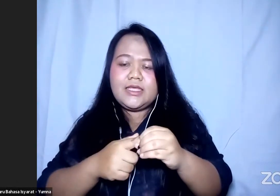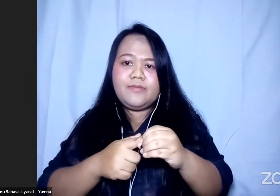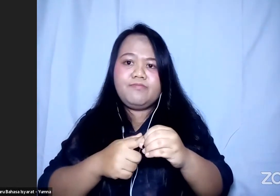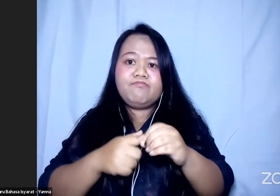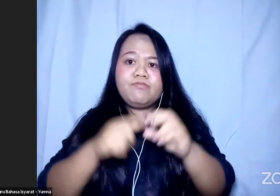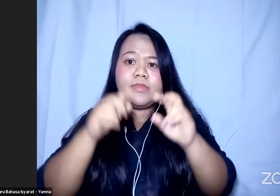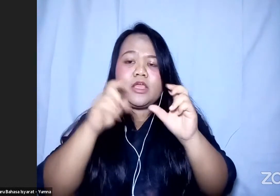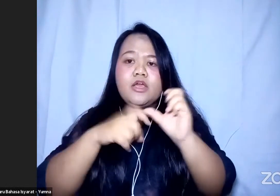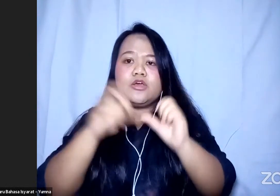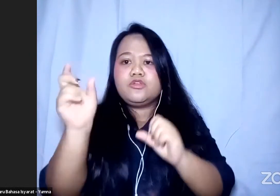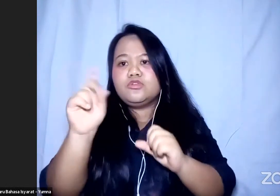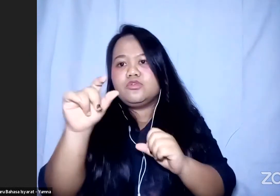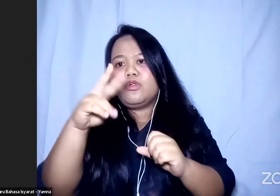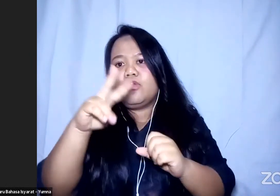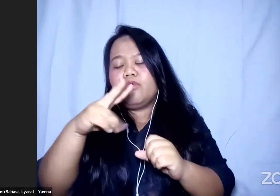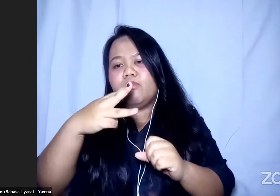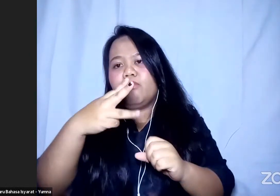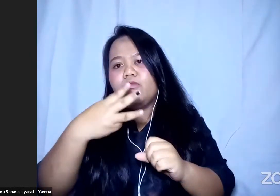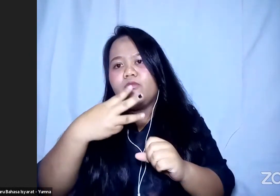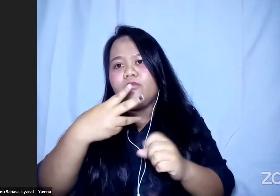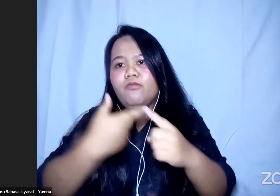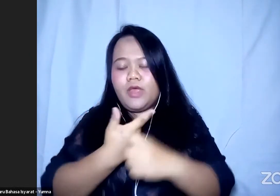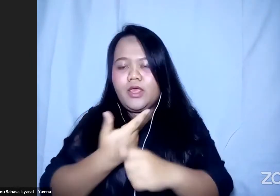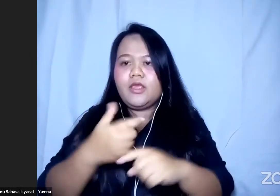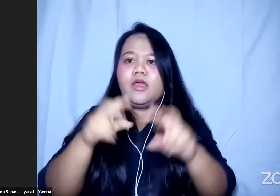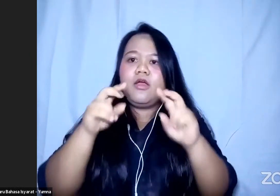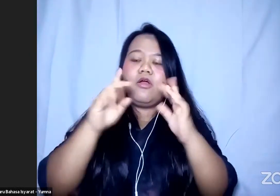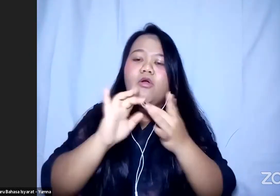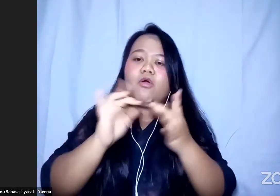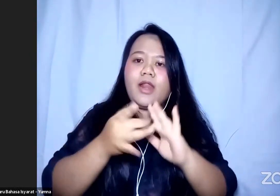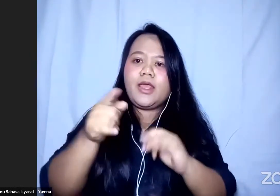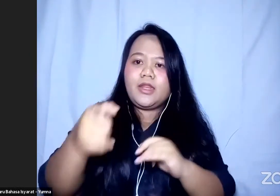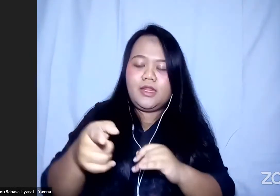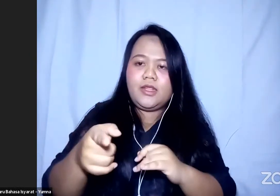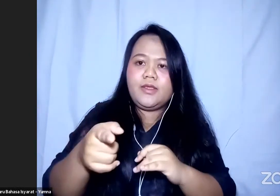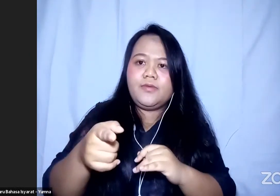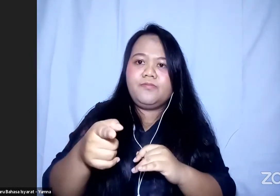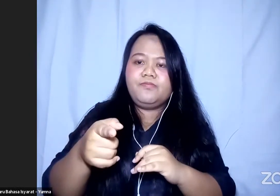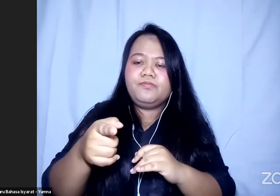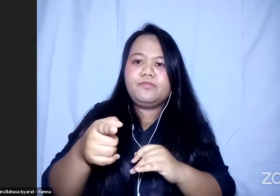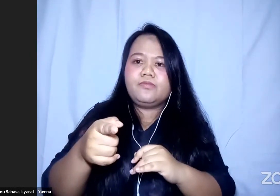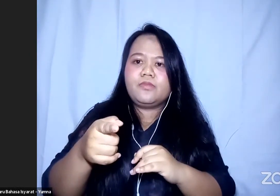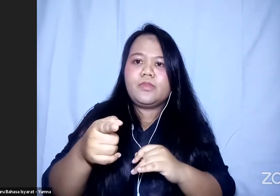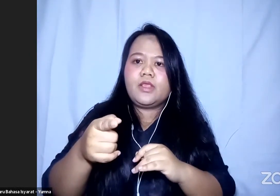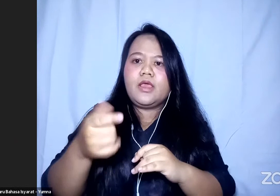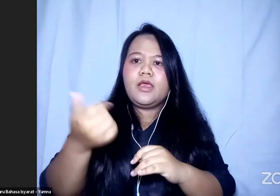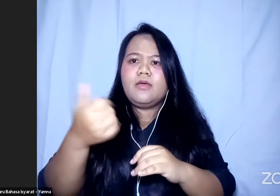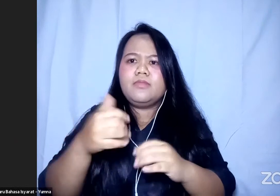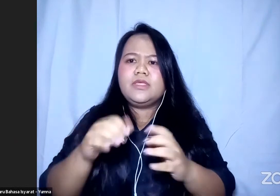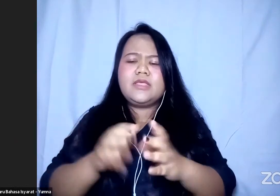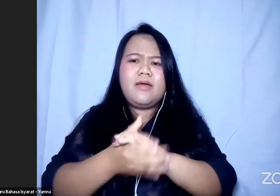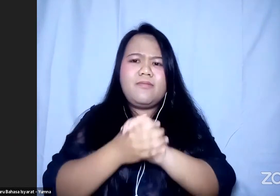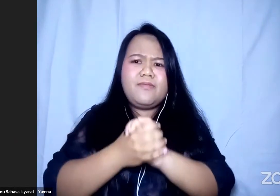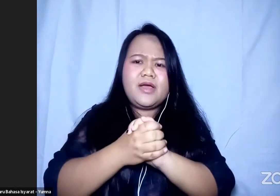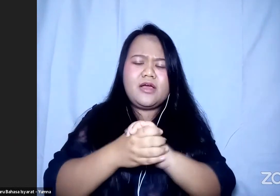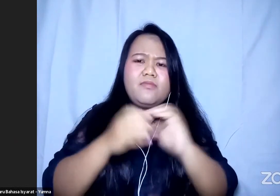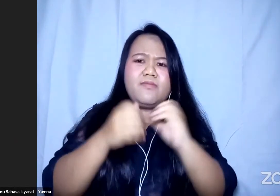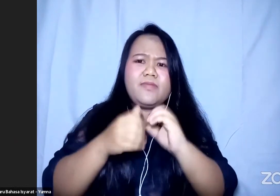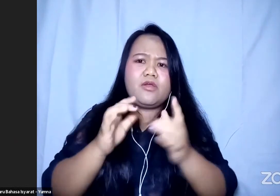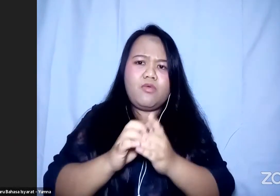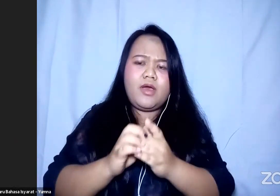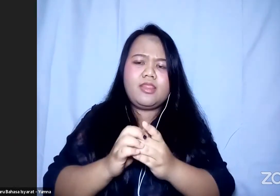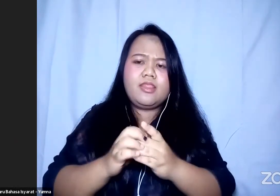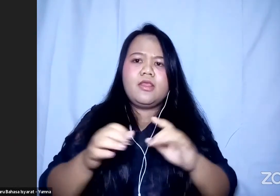Karena Dengan Mengisi Survei Online Ini Kita Bisa Saling Memperkuat Praktik Respon